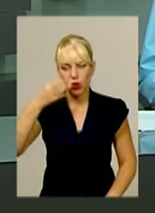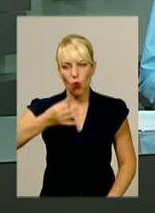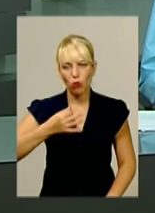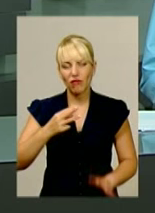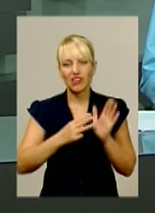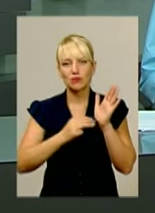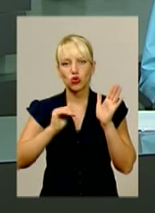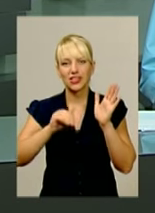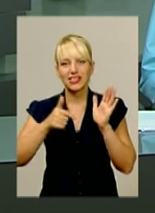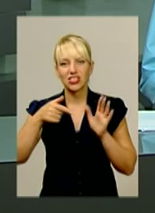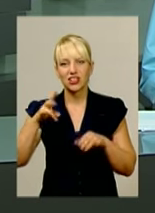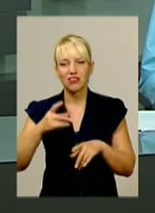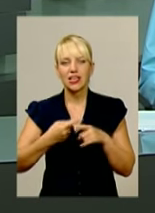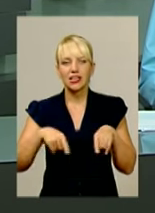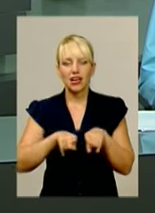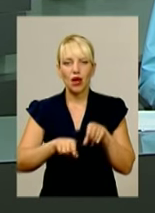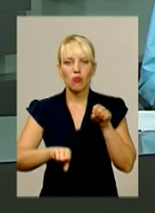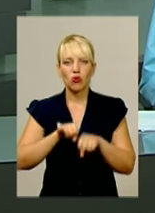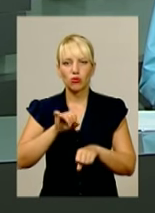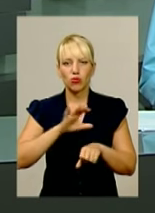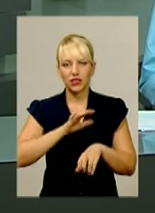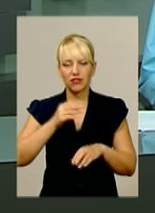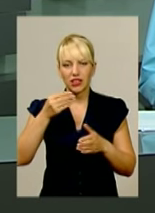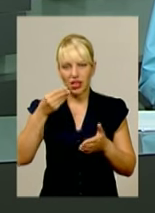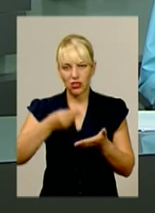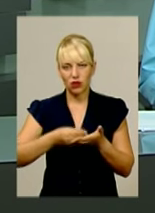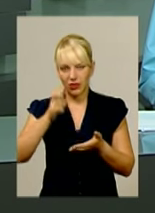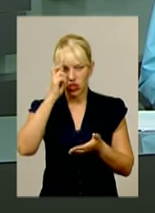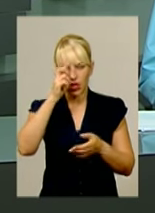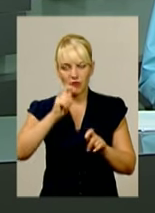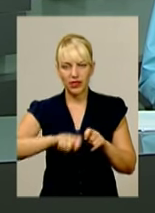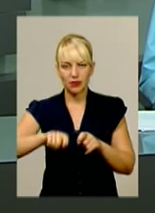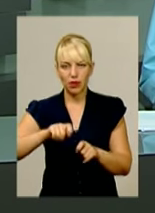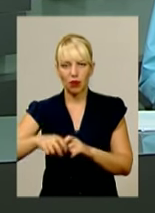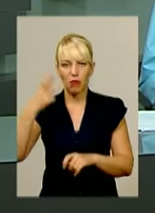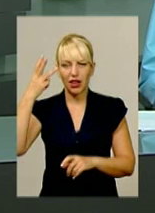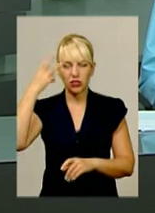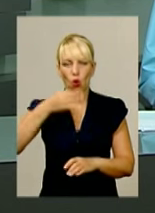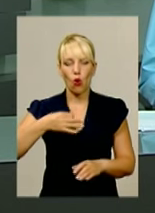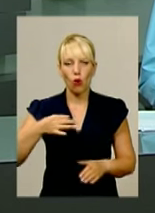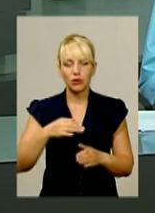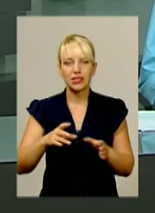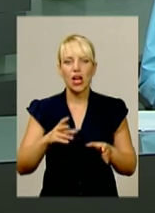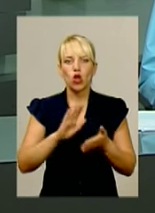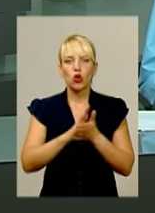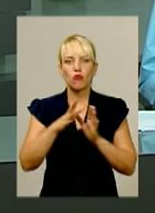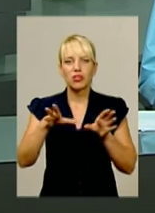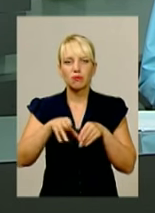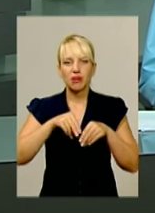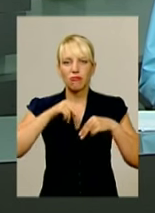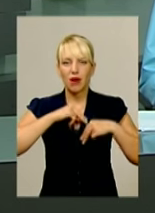Таке порушення під час ревізії виявила Державна фінансова інспекція у Хмельницькій області. Договір про співпрацю з